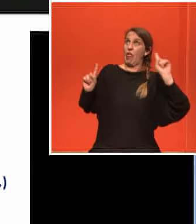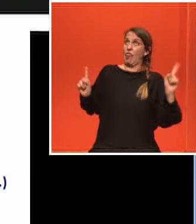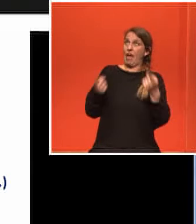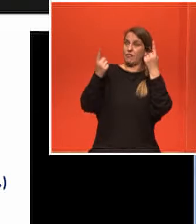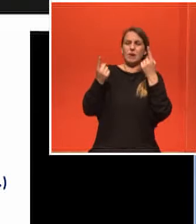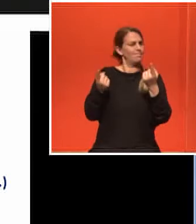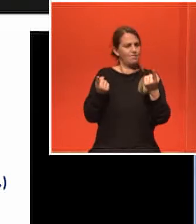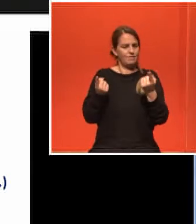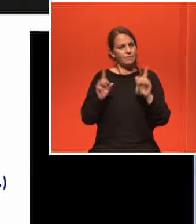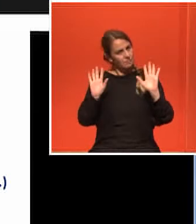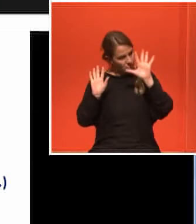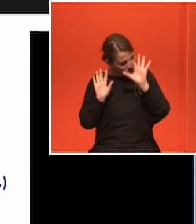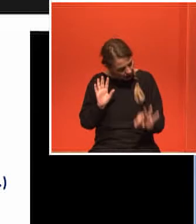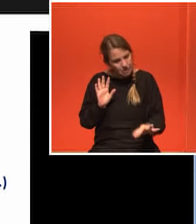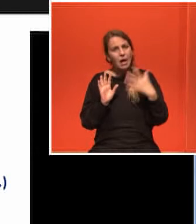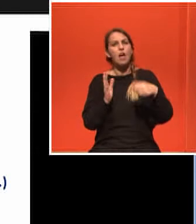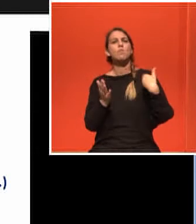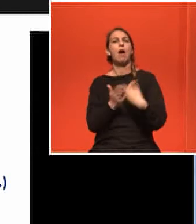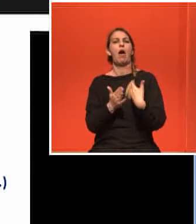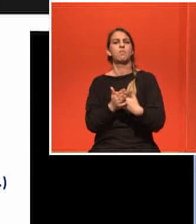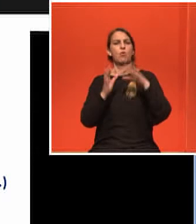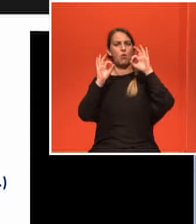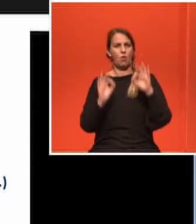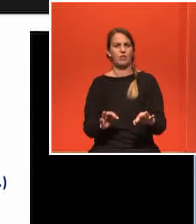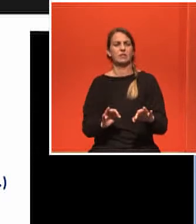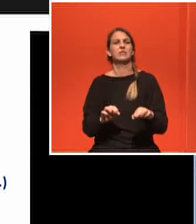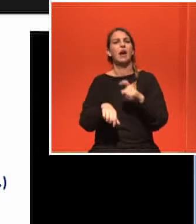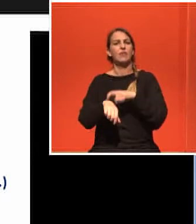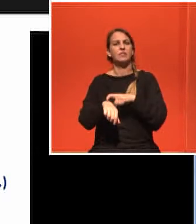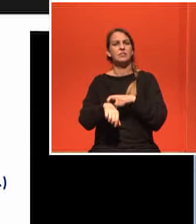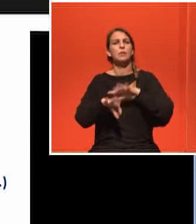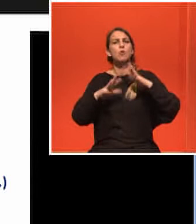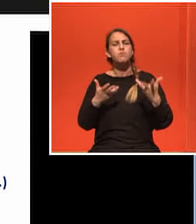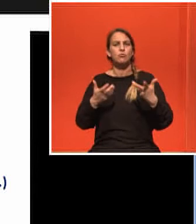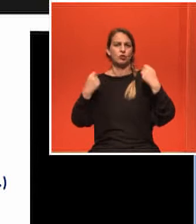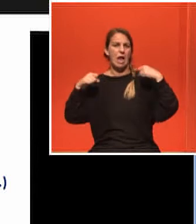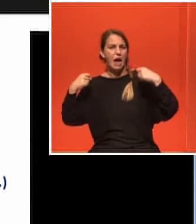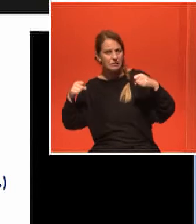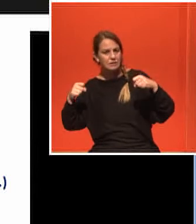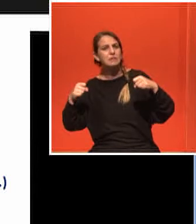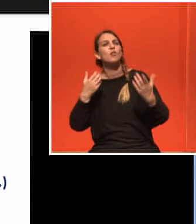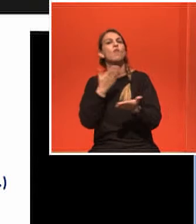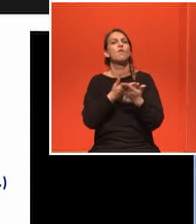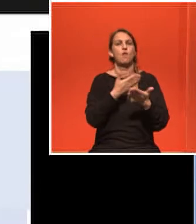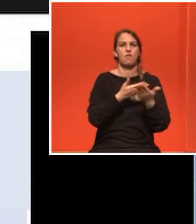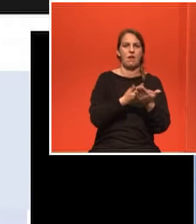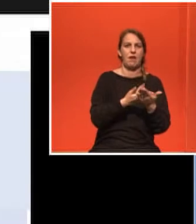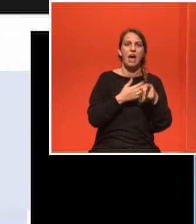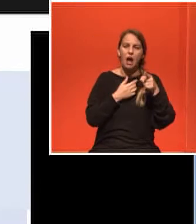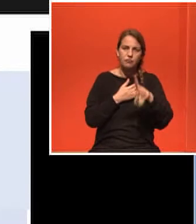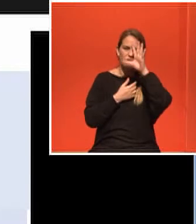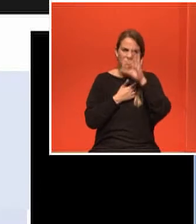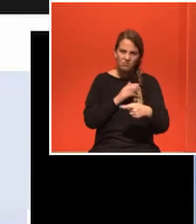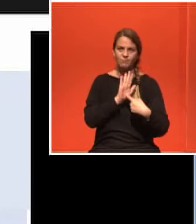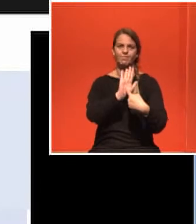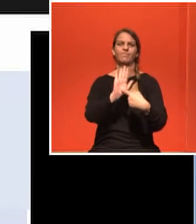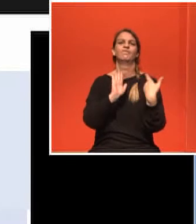επίδρασης της άσκησης στον ανθρώπινο οργανισμό είναι αυτό που ουσιαστικά σήμερα μπορούμε να εξηγήσουμε και μπορούμε να